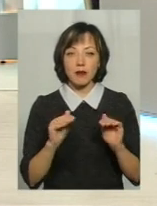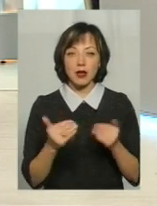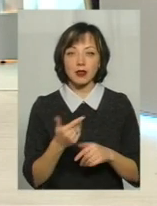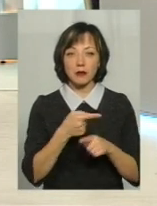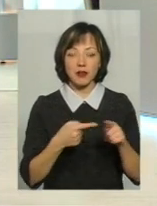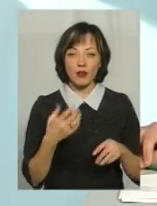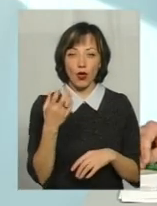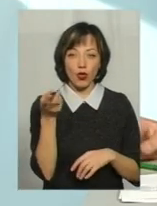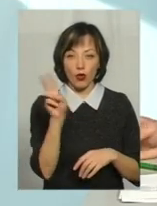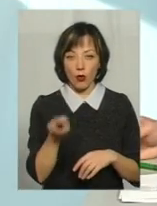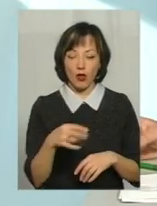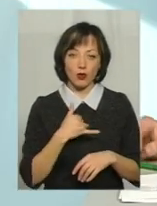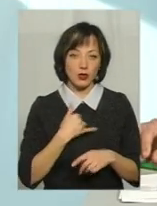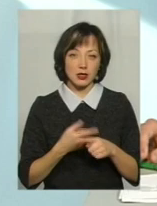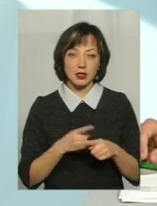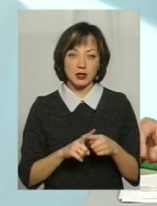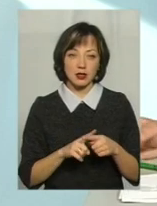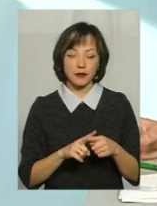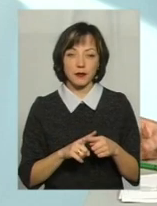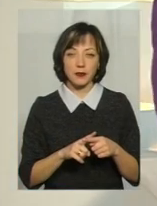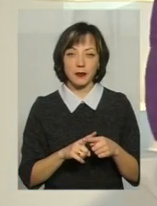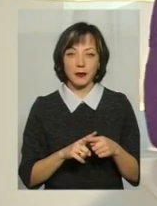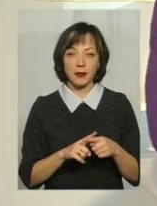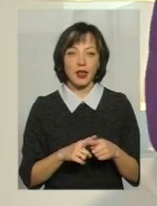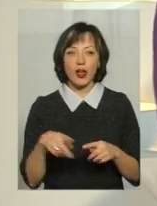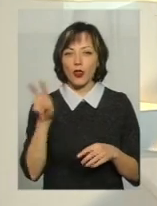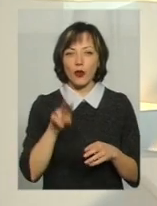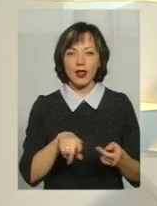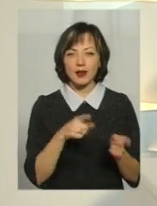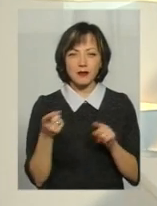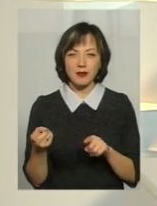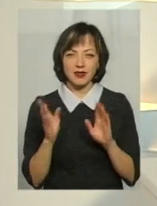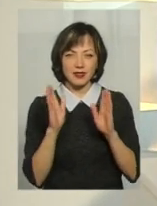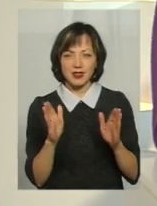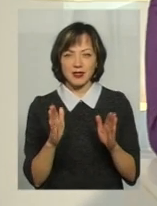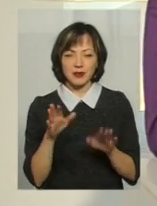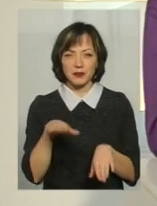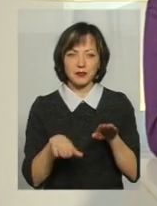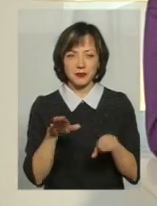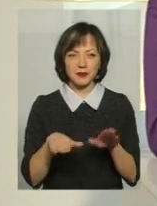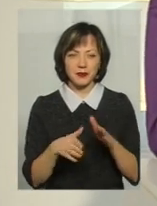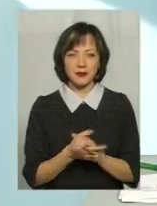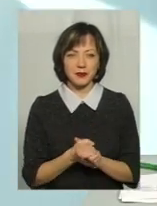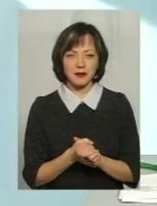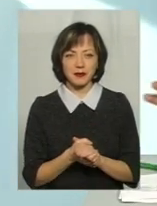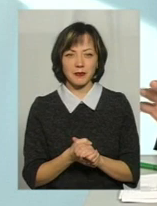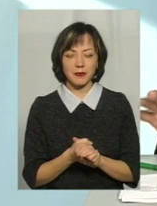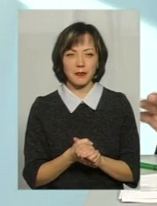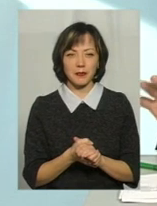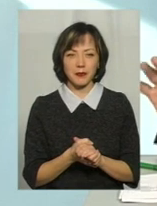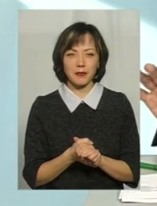пів долара. В нас це, ну, зовсім... Андрій Головіч, давайте в долари не переводити, бо ми зараз хочемо переводити в долари пенсії і зарплати.